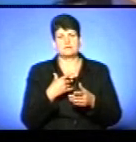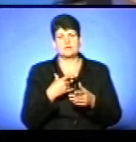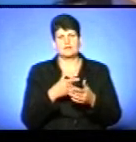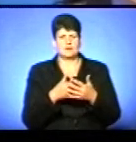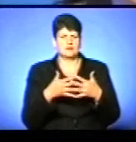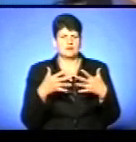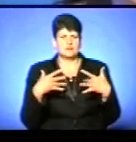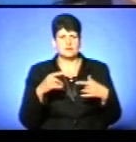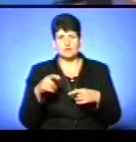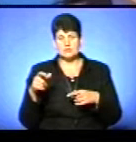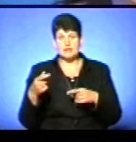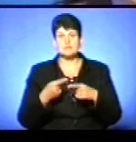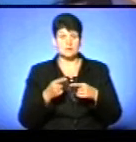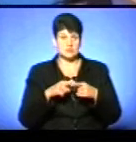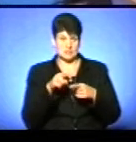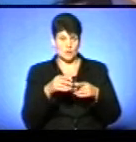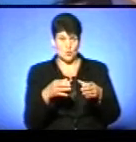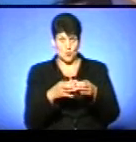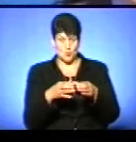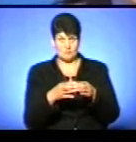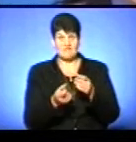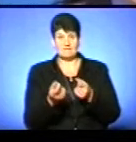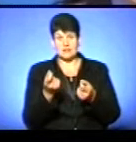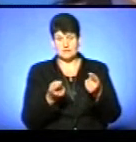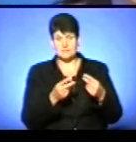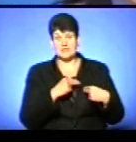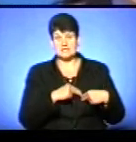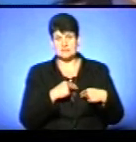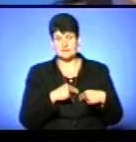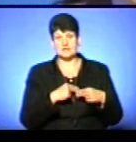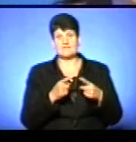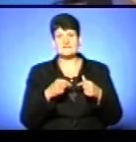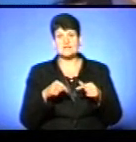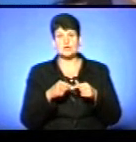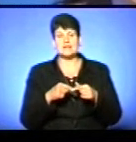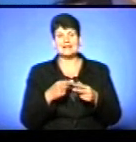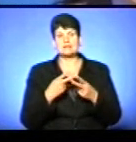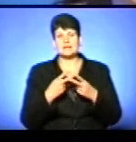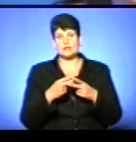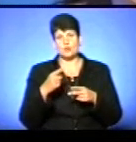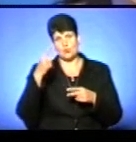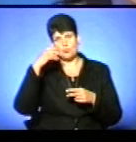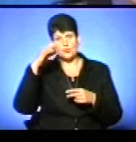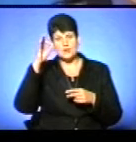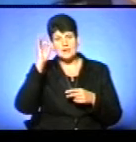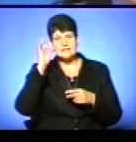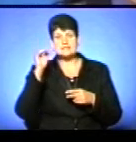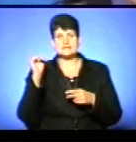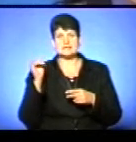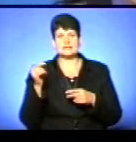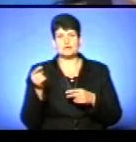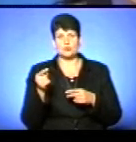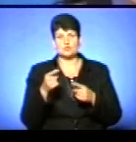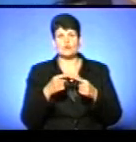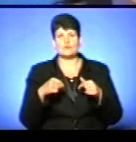Серед цієї викритої групи виявилися співробітники відділу кримінальної поліції та відділу превенції Тернопільського